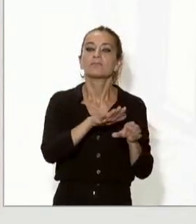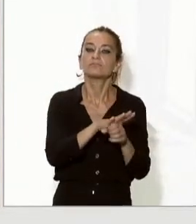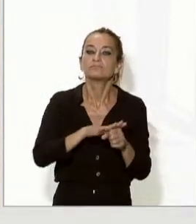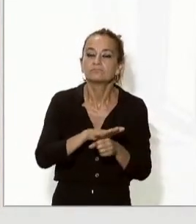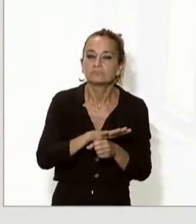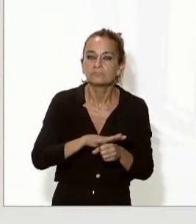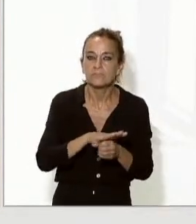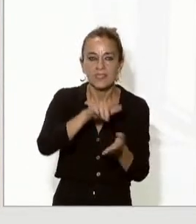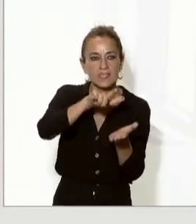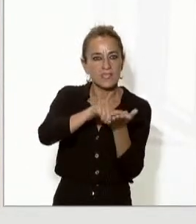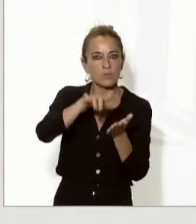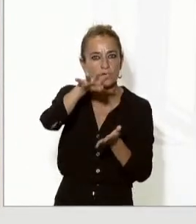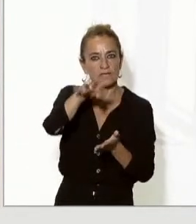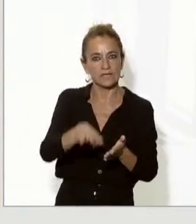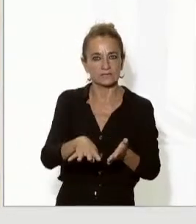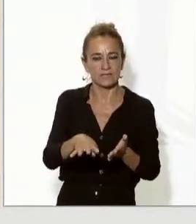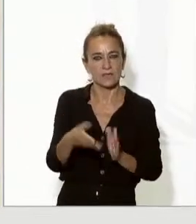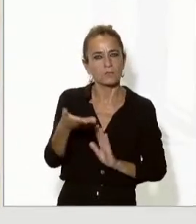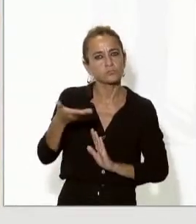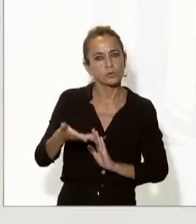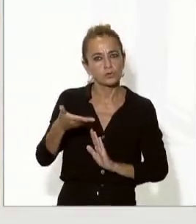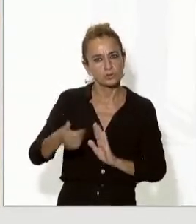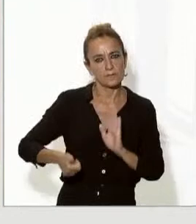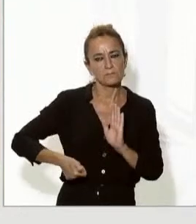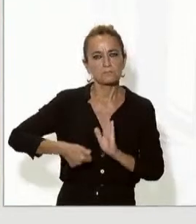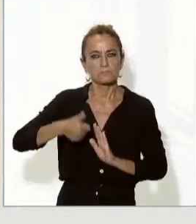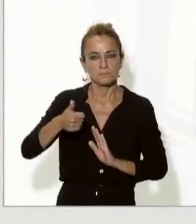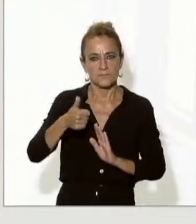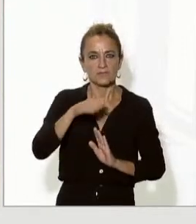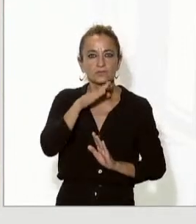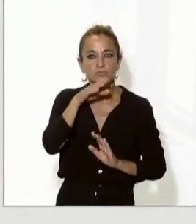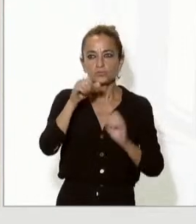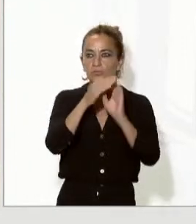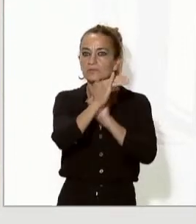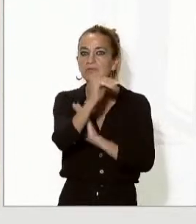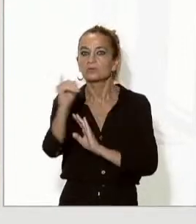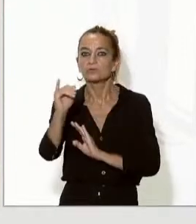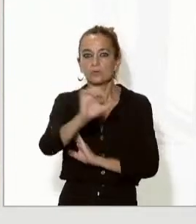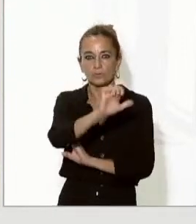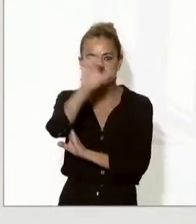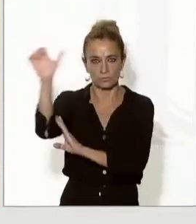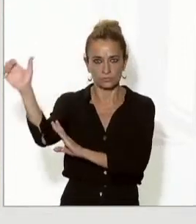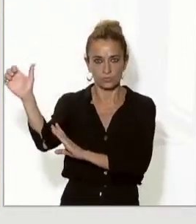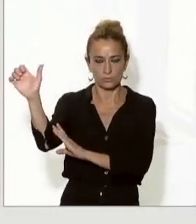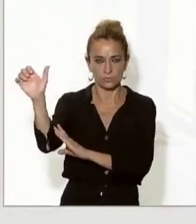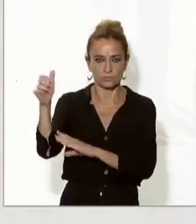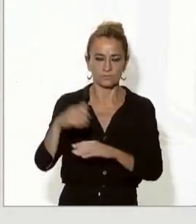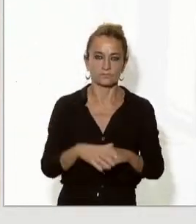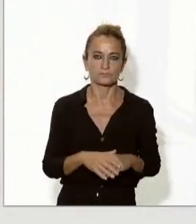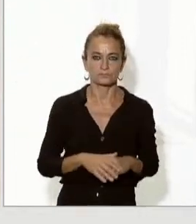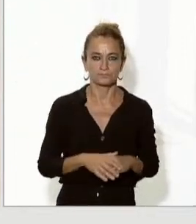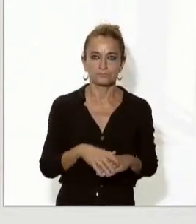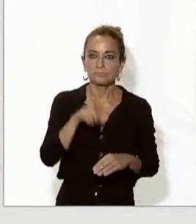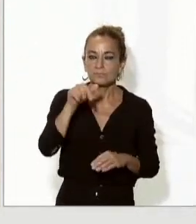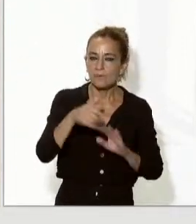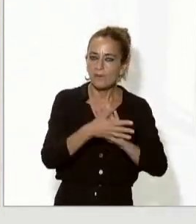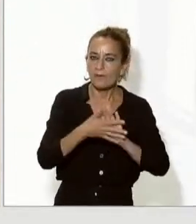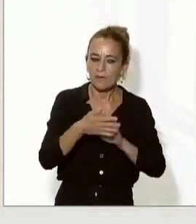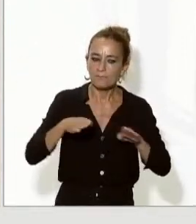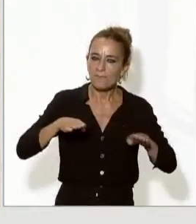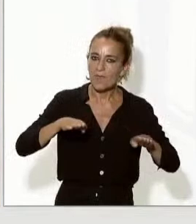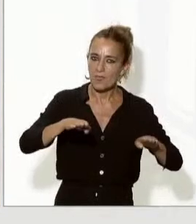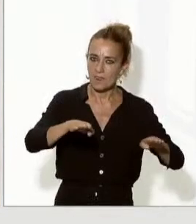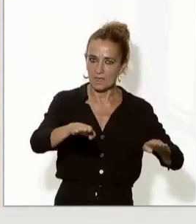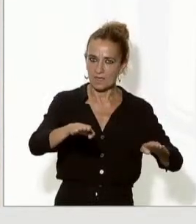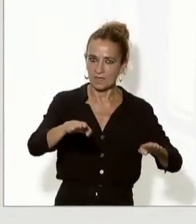la llengua catalana a les institucions europees. En paral·lel, hi ha iniciatives fonamentals que s'estan